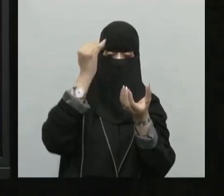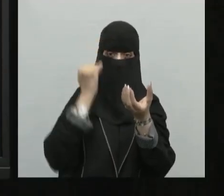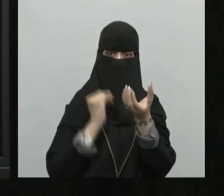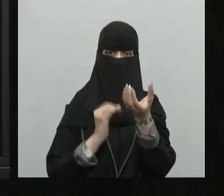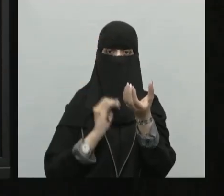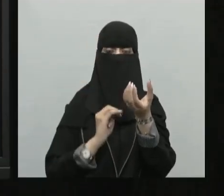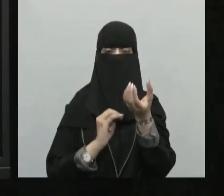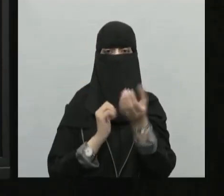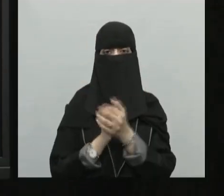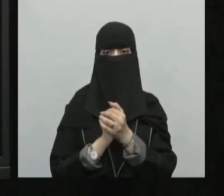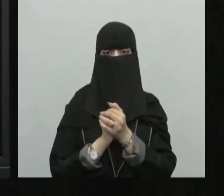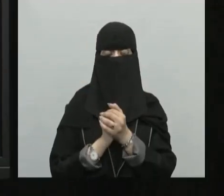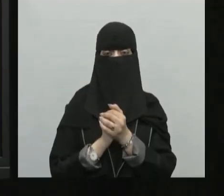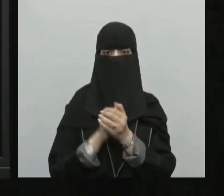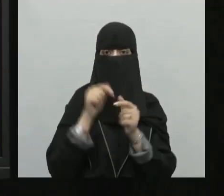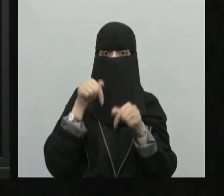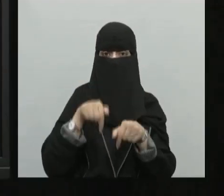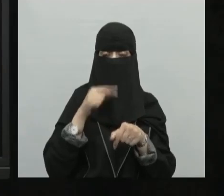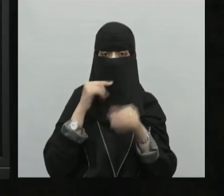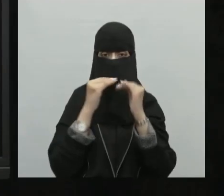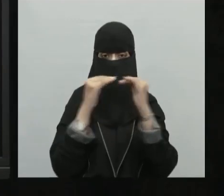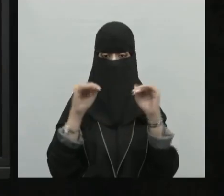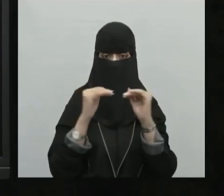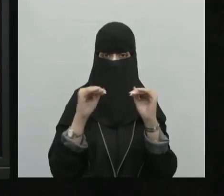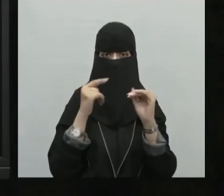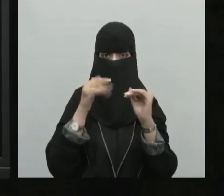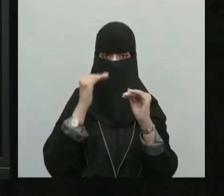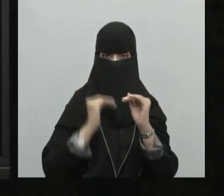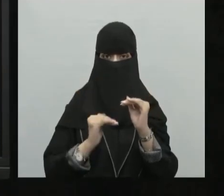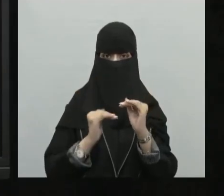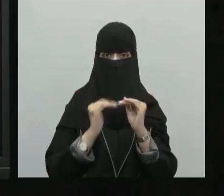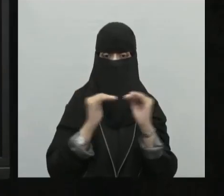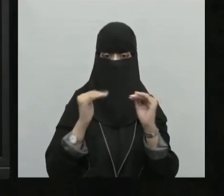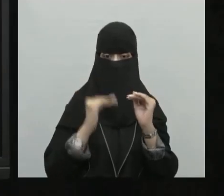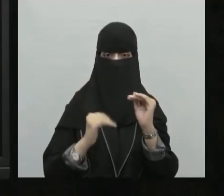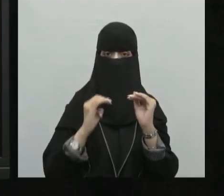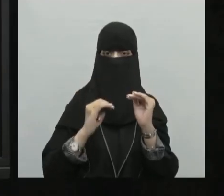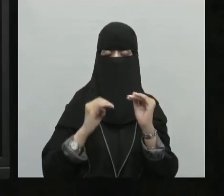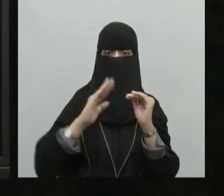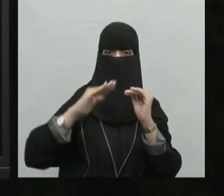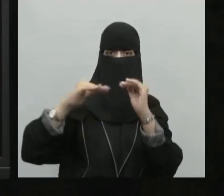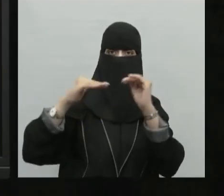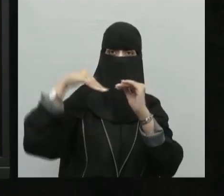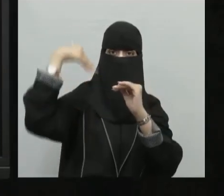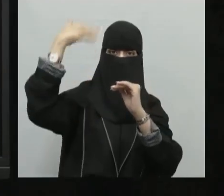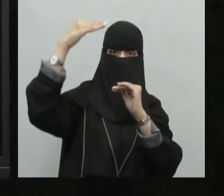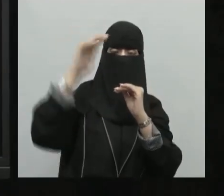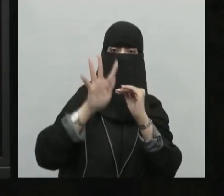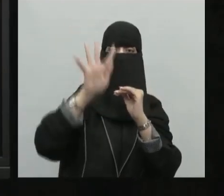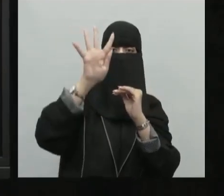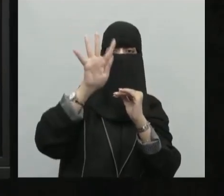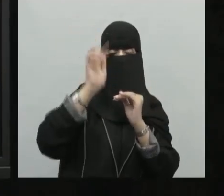الجزء السفلي من خط الاستواء هو الجزء الجنوبي والجزء العلوي من خط الاستواء هو